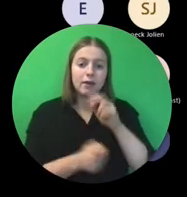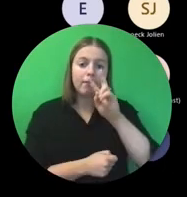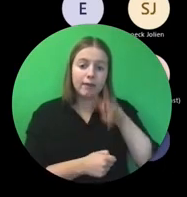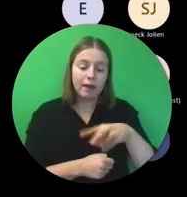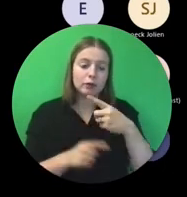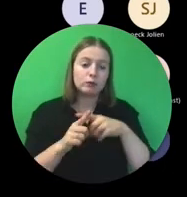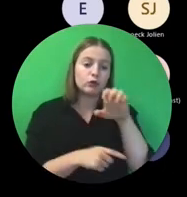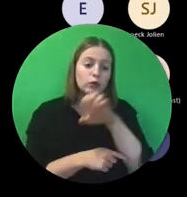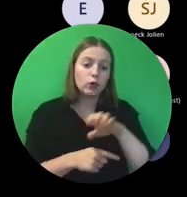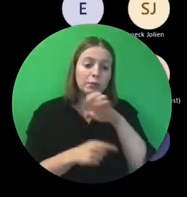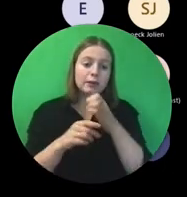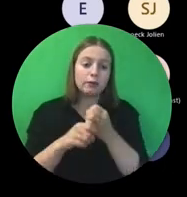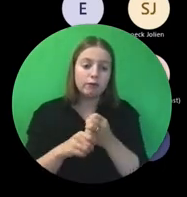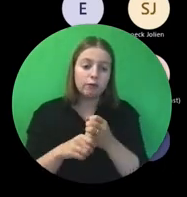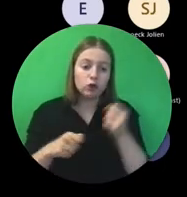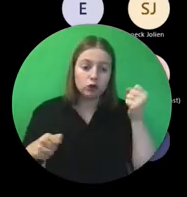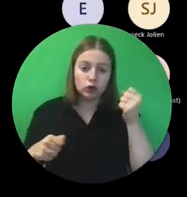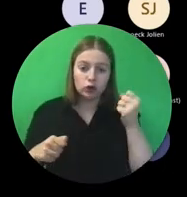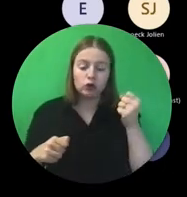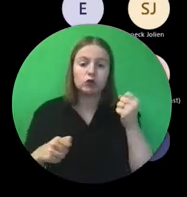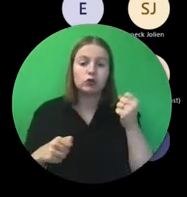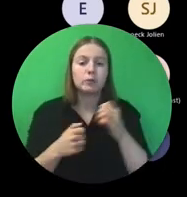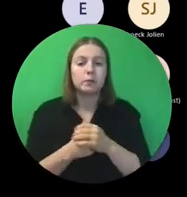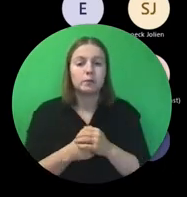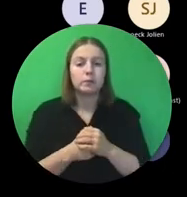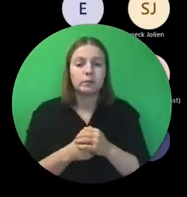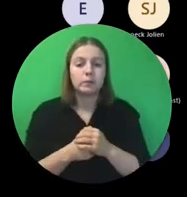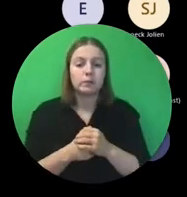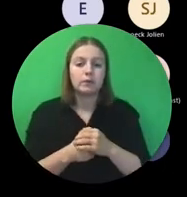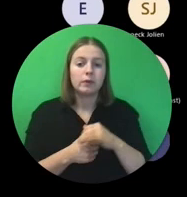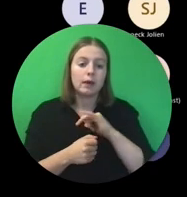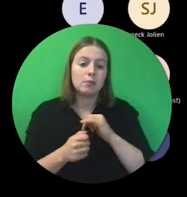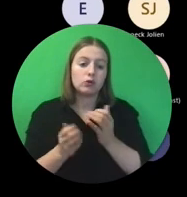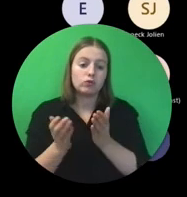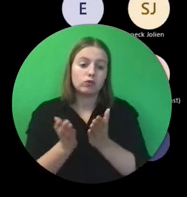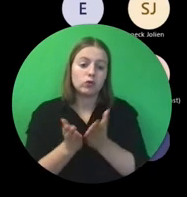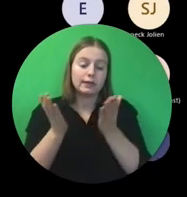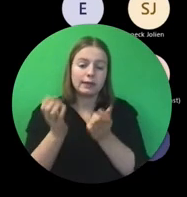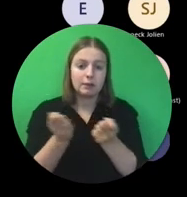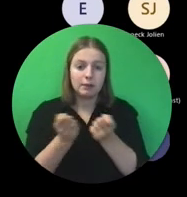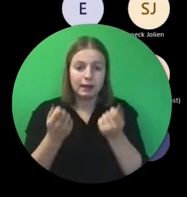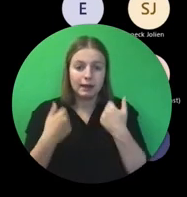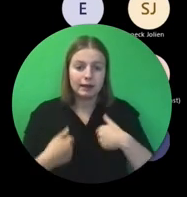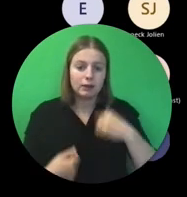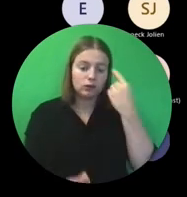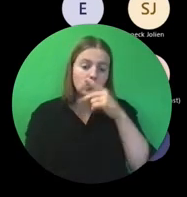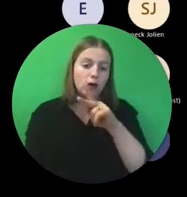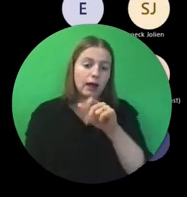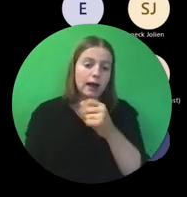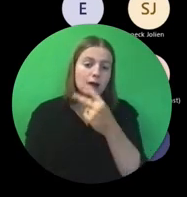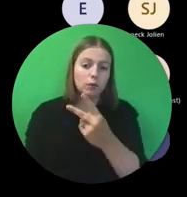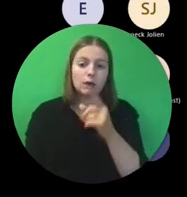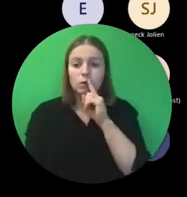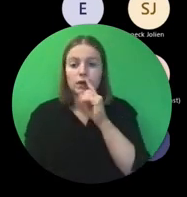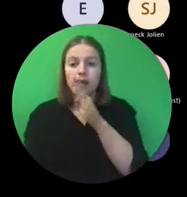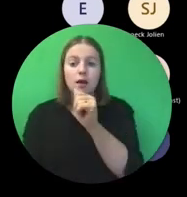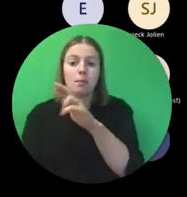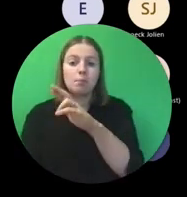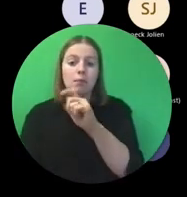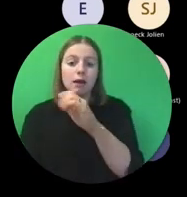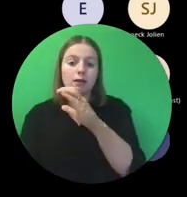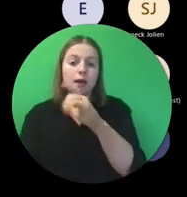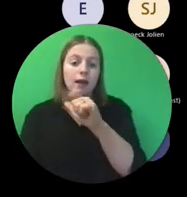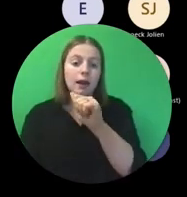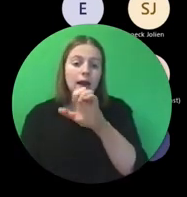Europese fondsen, bestaat uit de dossierbeheerders voor KA2. Dat zijn Bart Klaas en Jolien